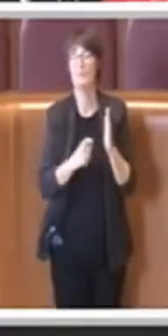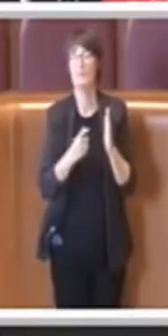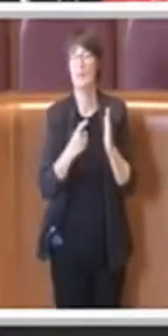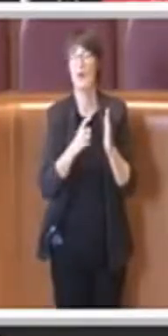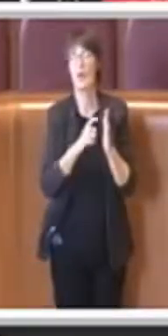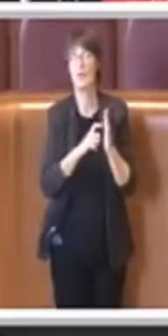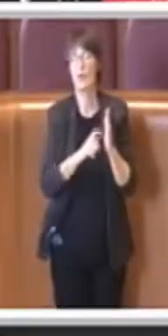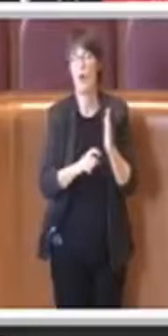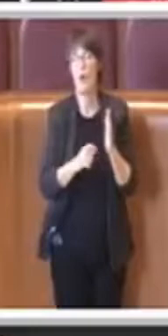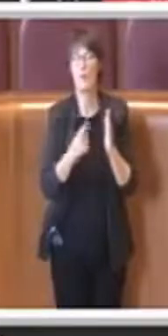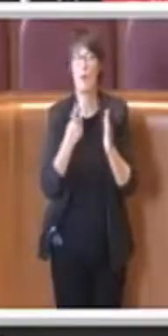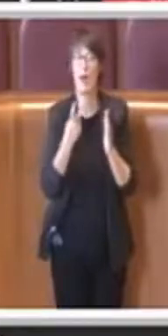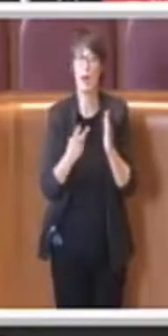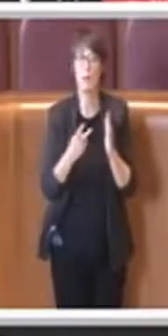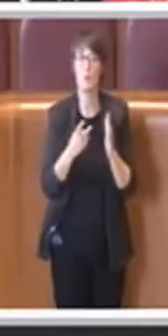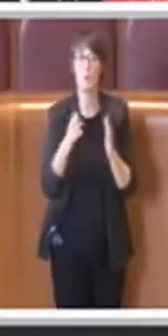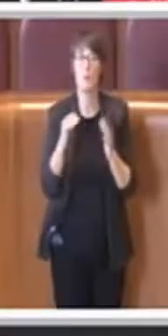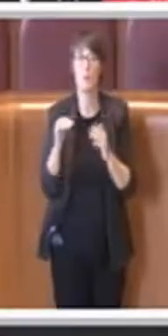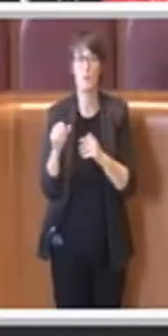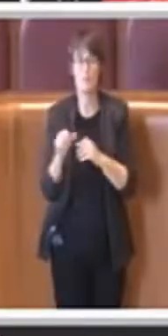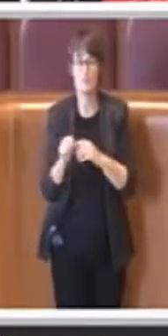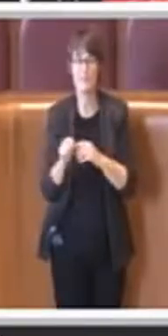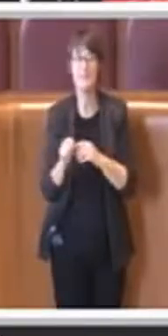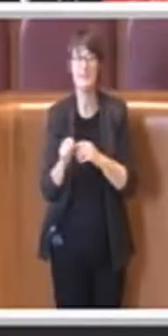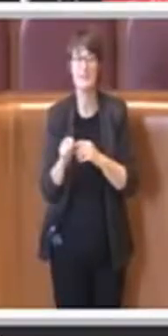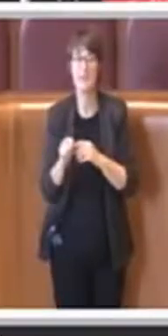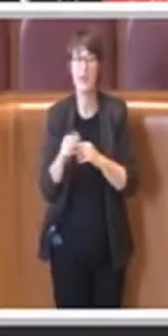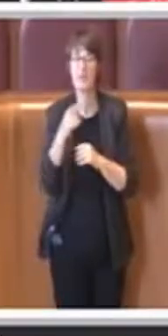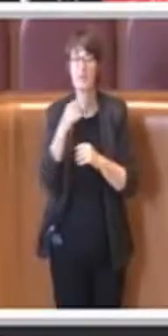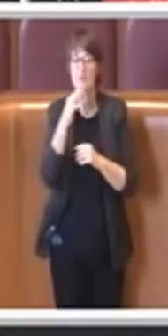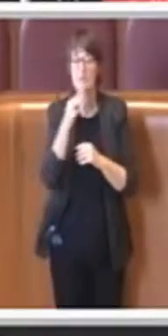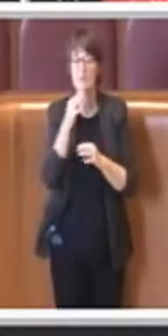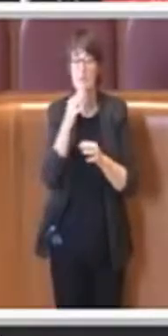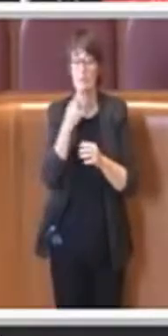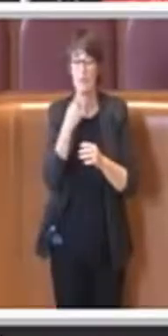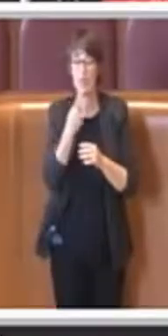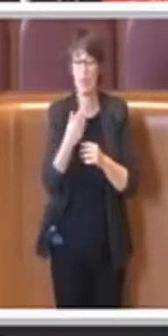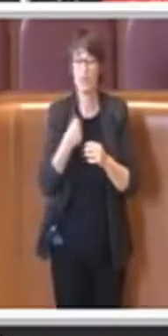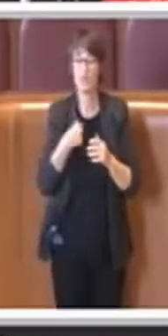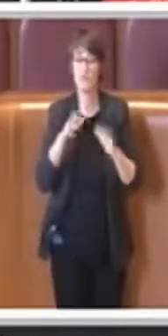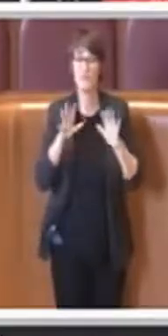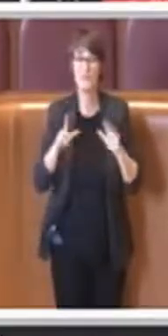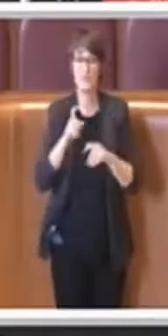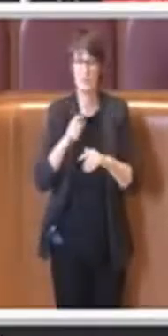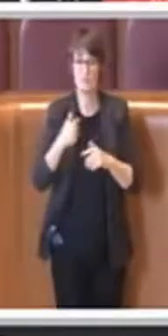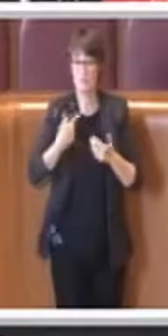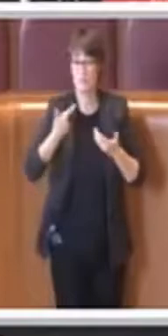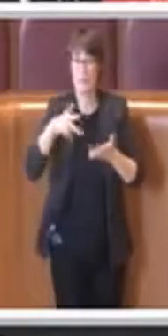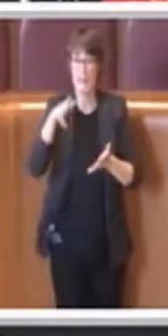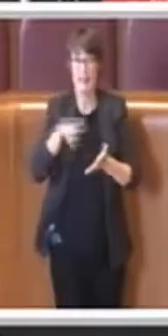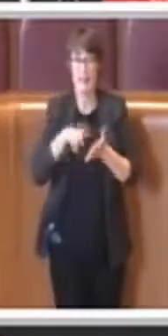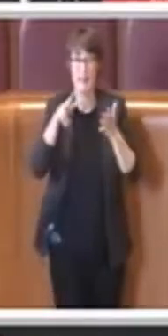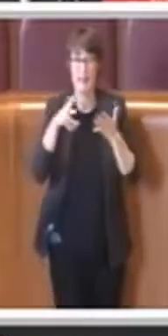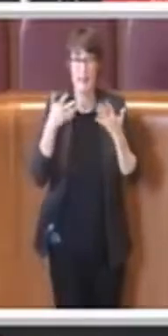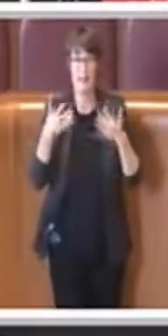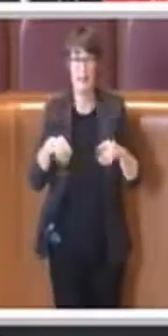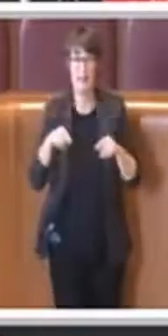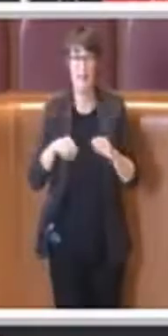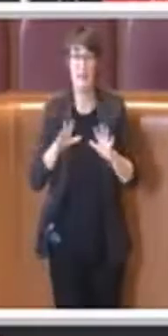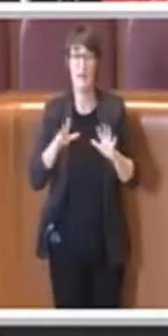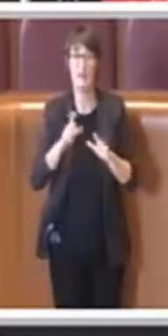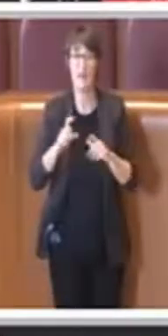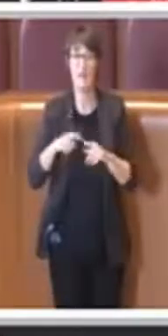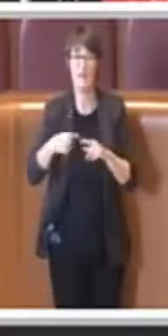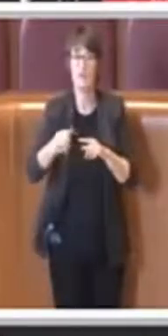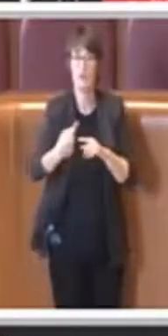che entro 10 giorni dalla data di approvazione della deliberazione il sindaco ovviamente dopo che sia